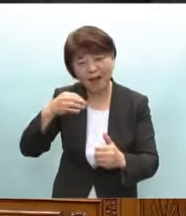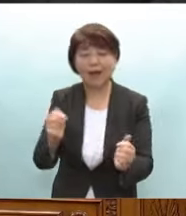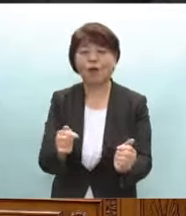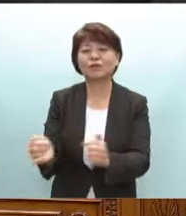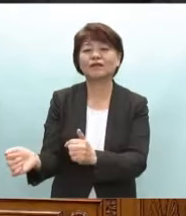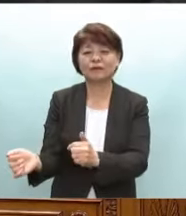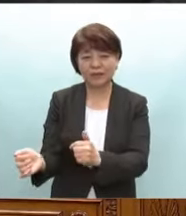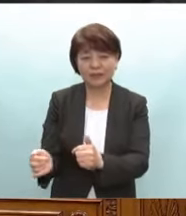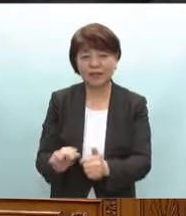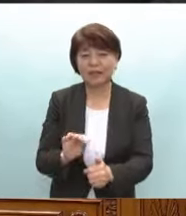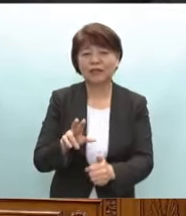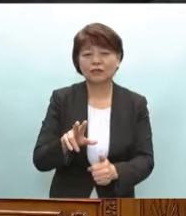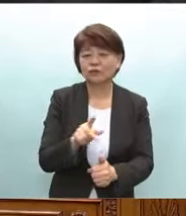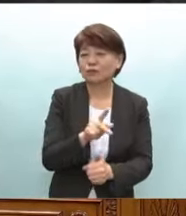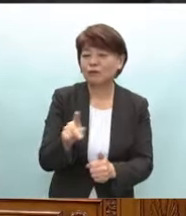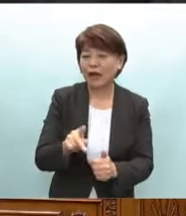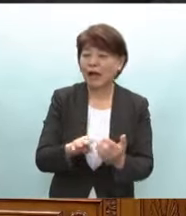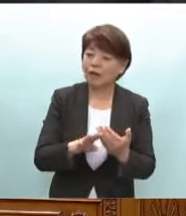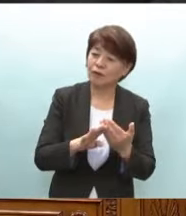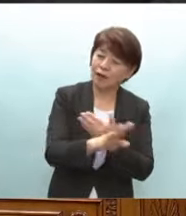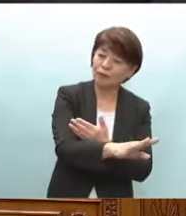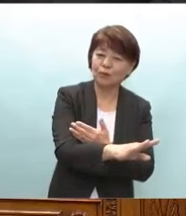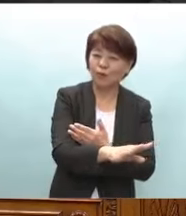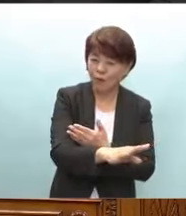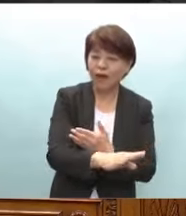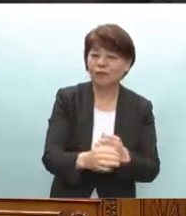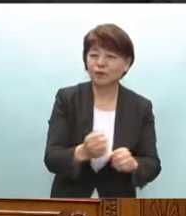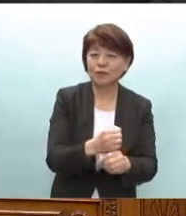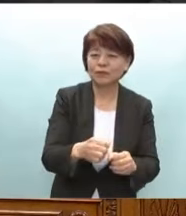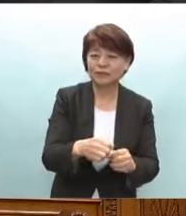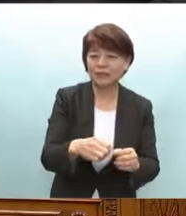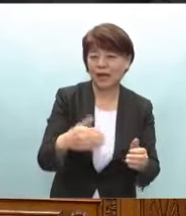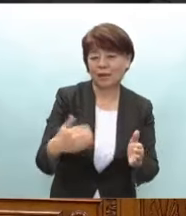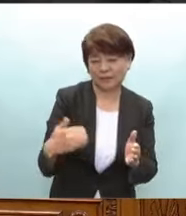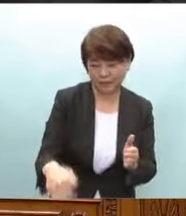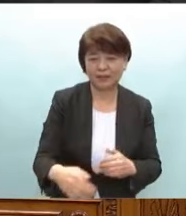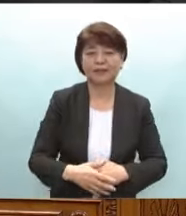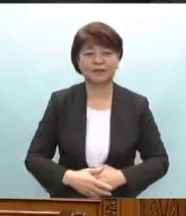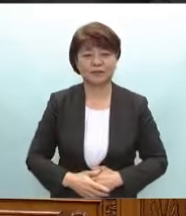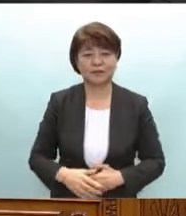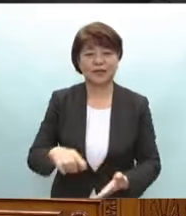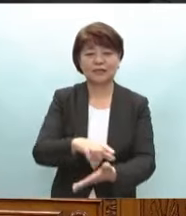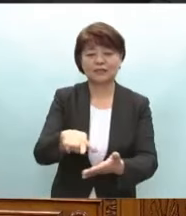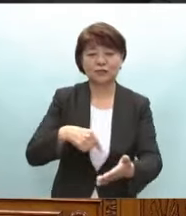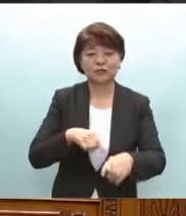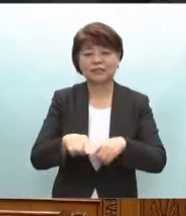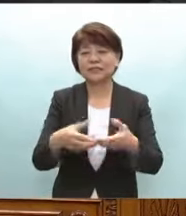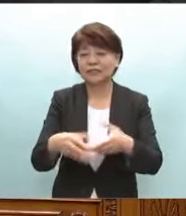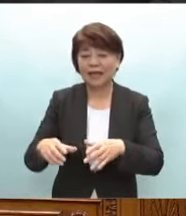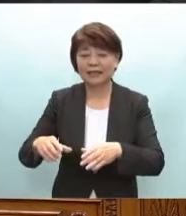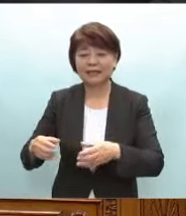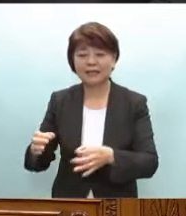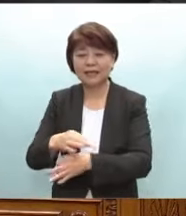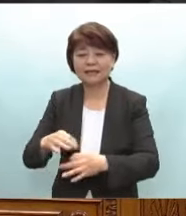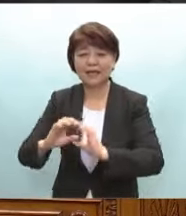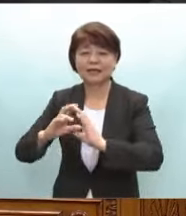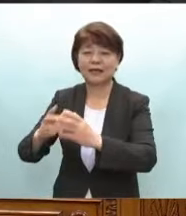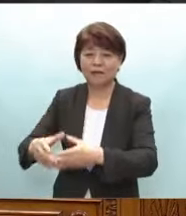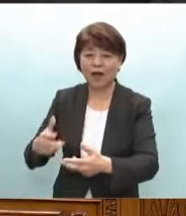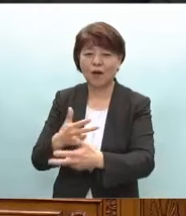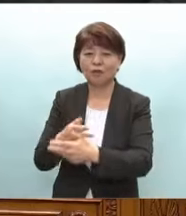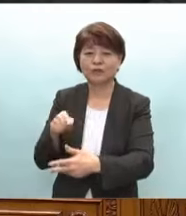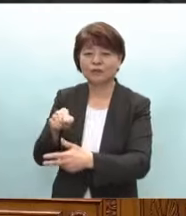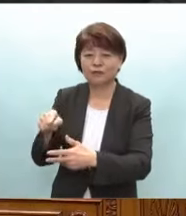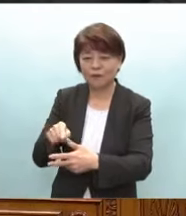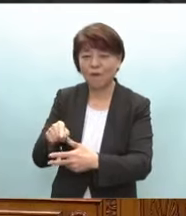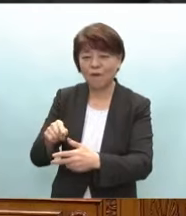おり通過から先の着工が見送られております地元自治体や経済界は北陸の成長基盤となる